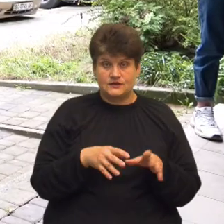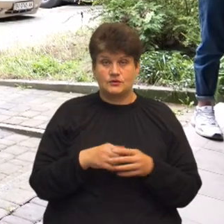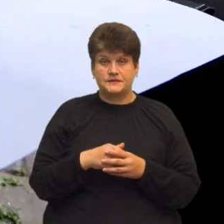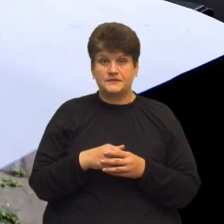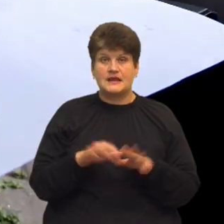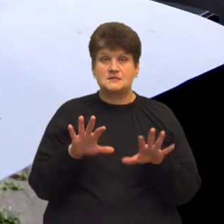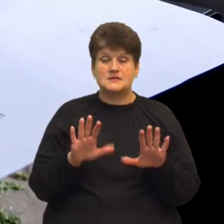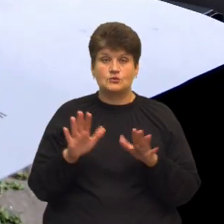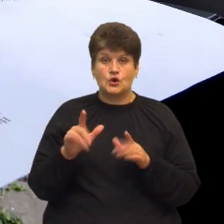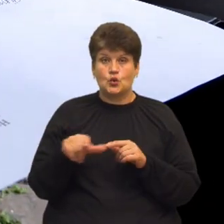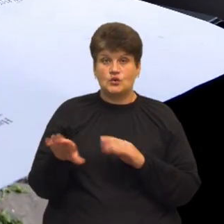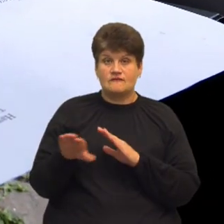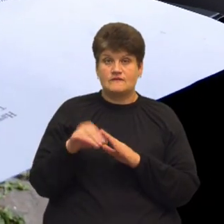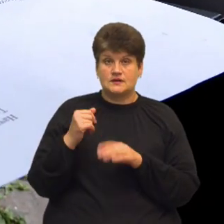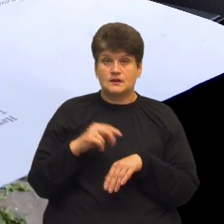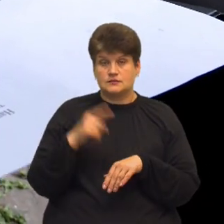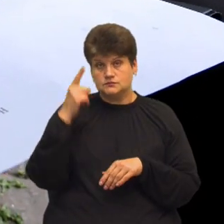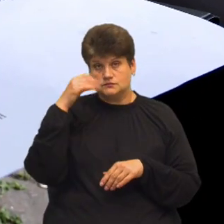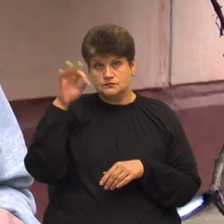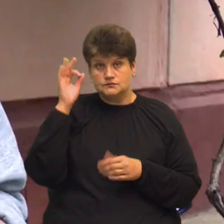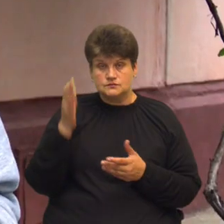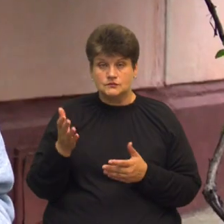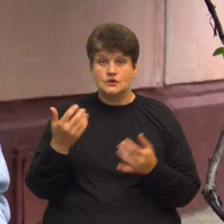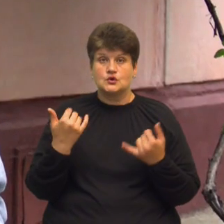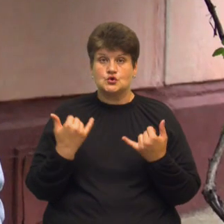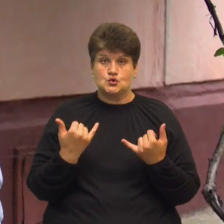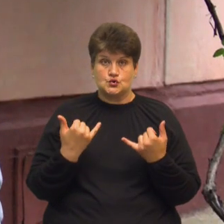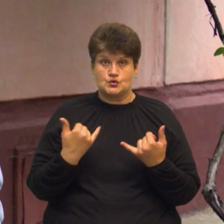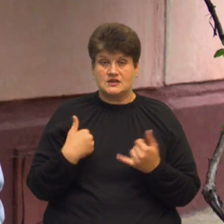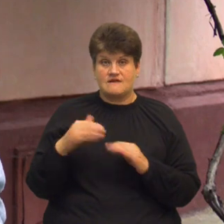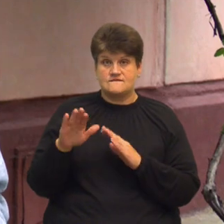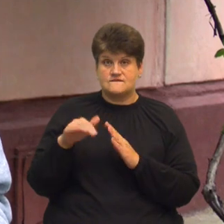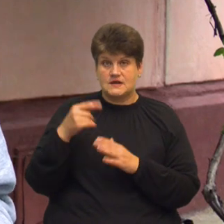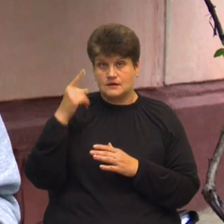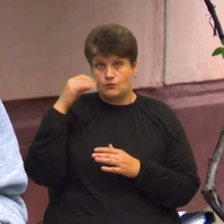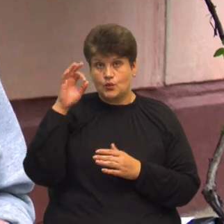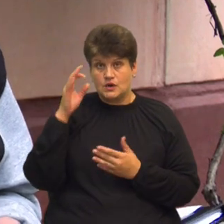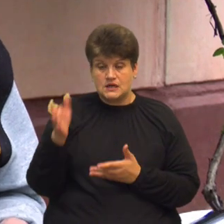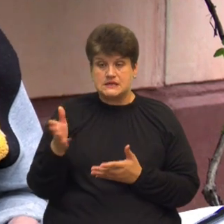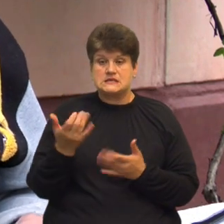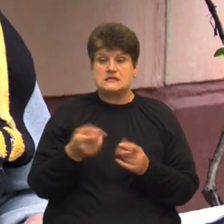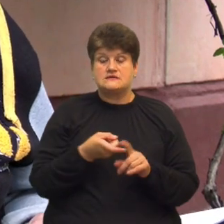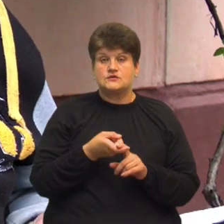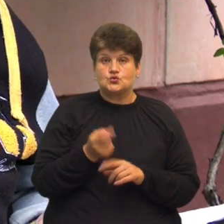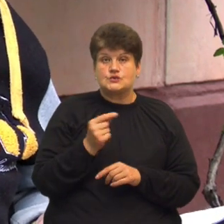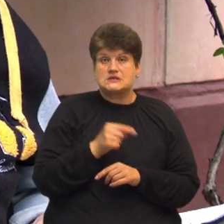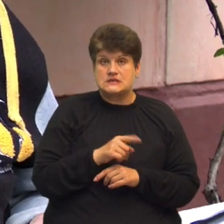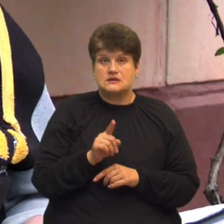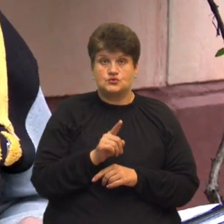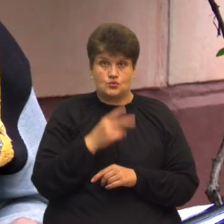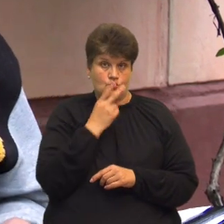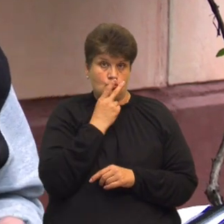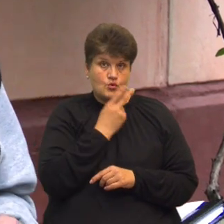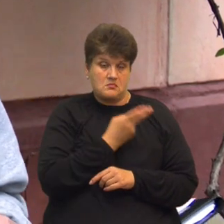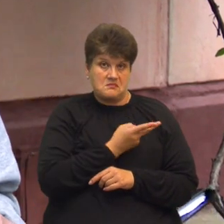події люди викликали правоохоронці. Сьогодні я викликав поліцію в зв'язку з тим, що побачив